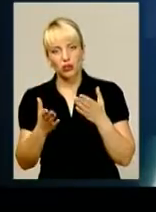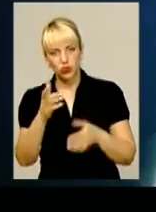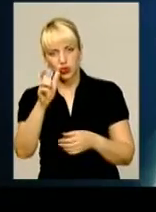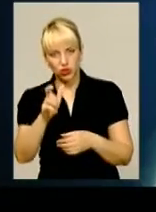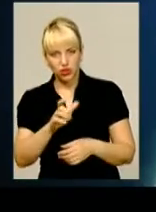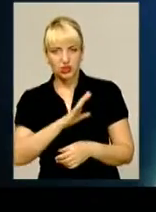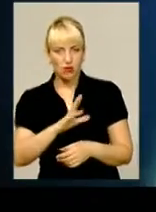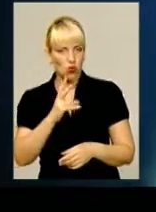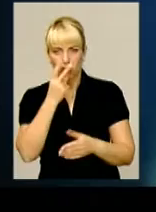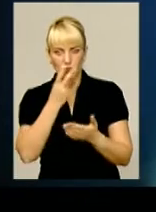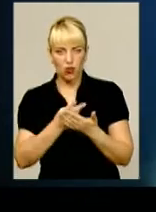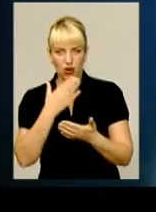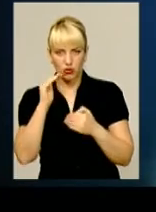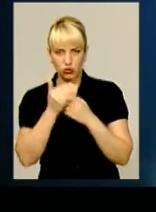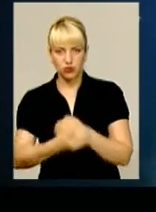статків.